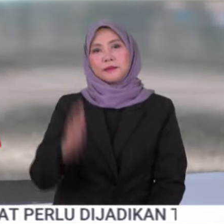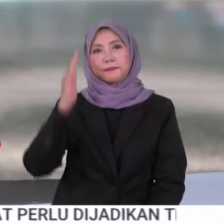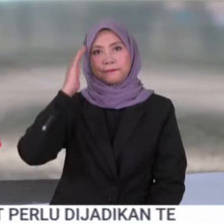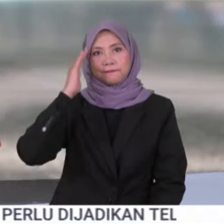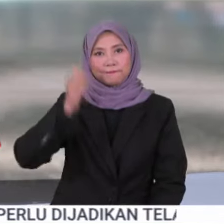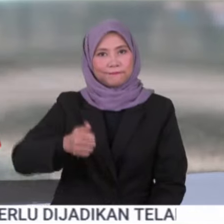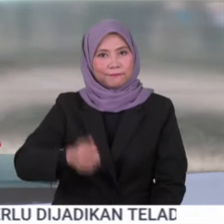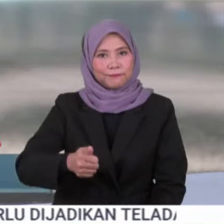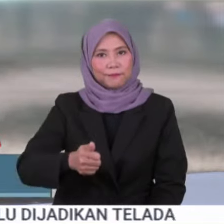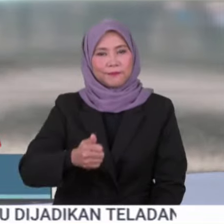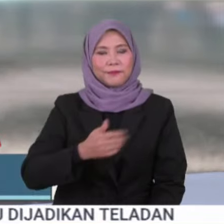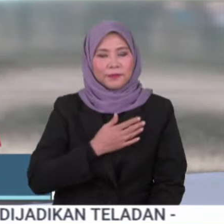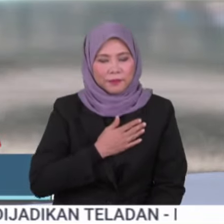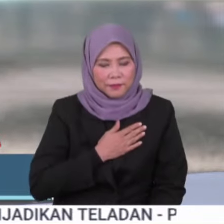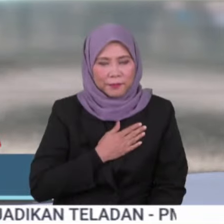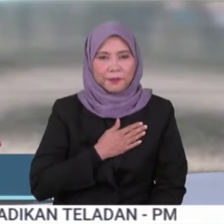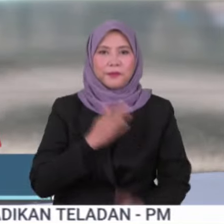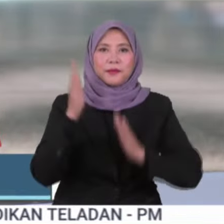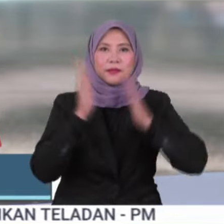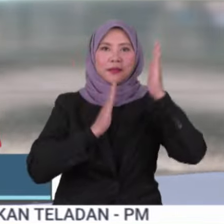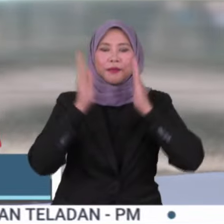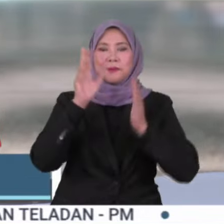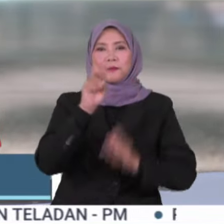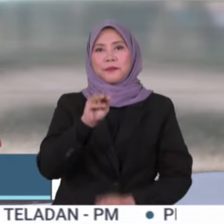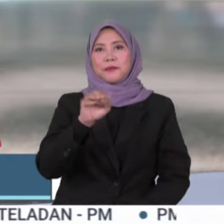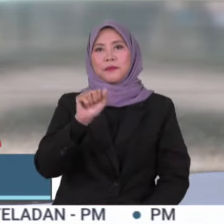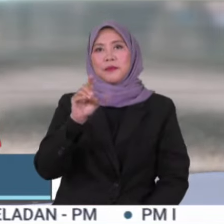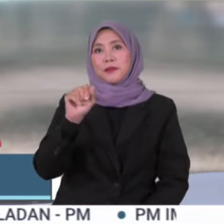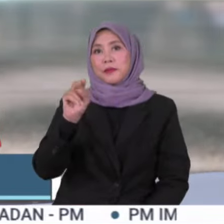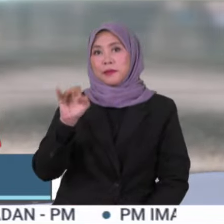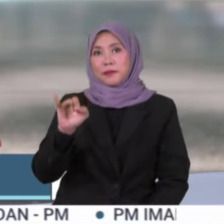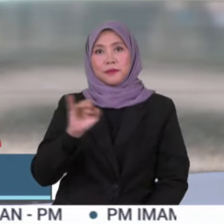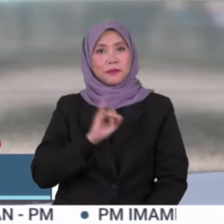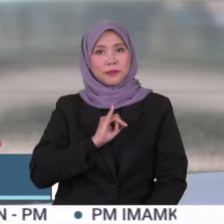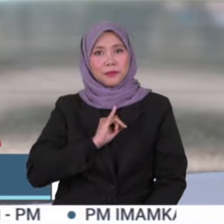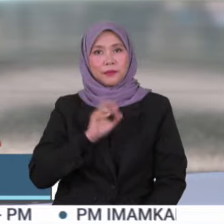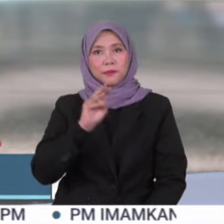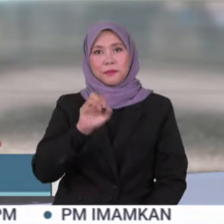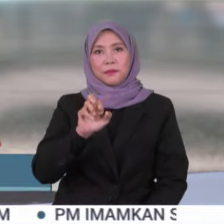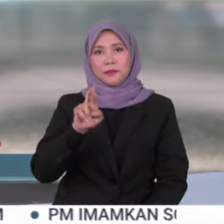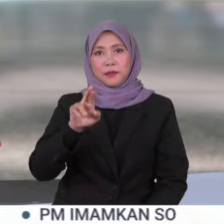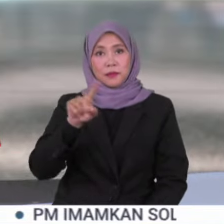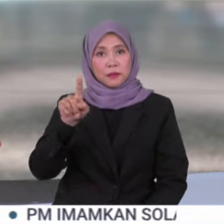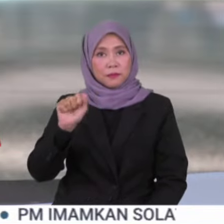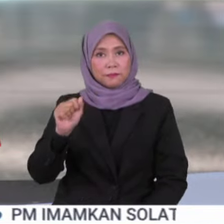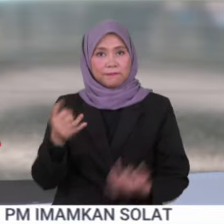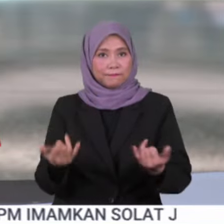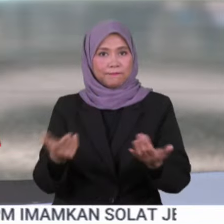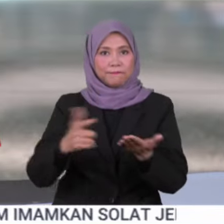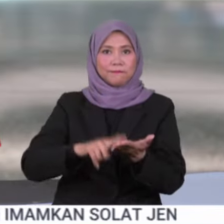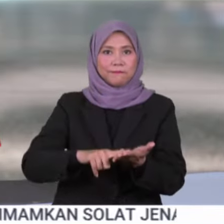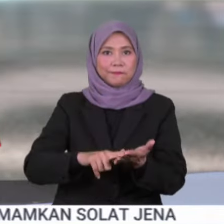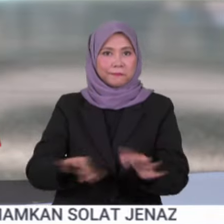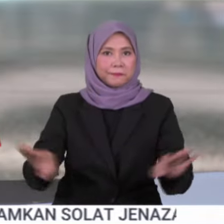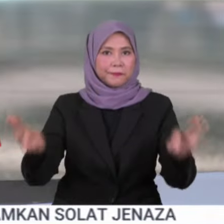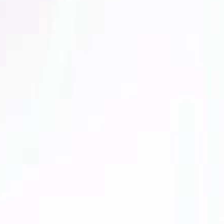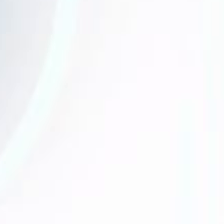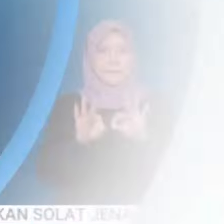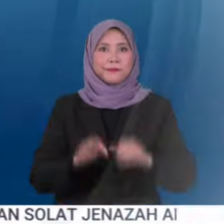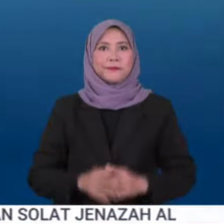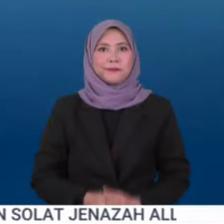Assalamualaikum dan salam Malaysia Madani. Saya Misa Ujni Mohamad dan berikut rangkuman berita utama.